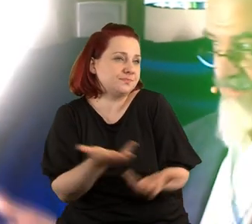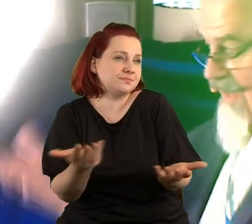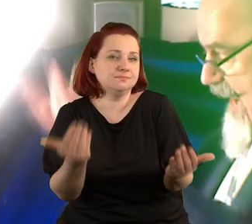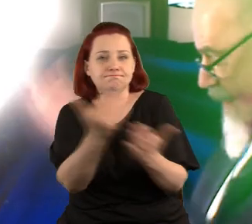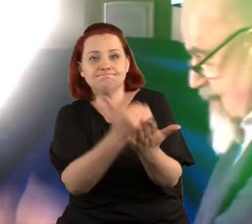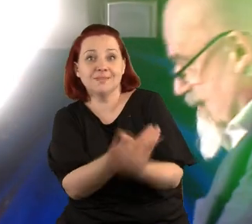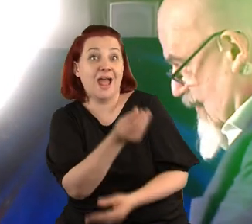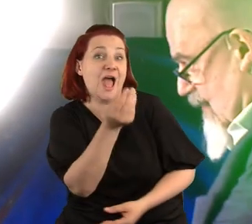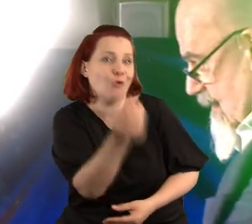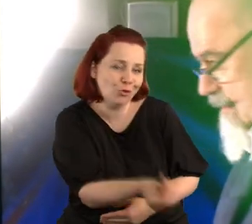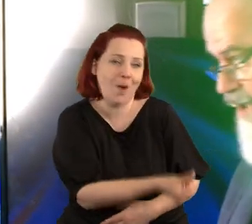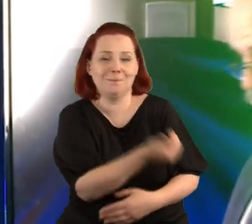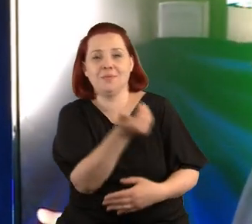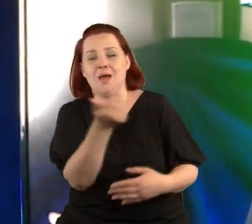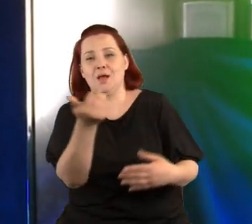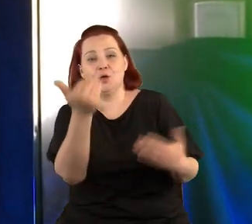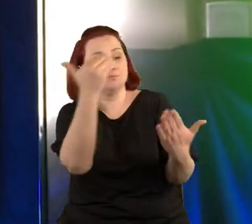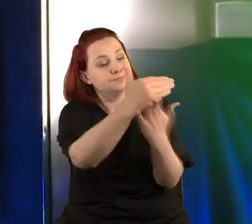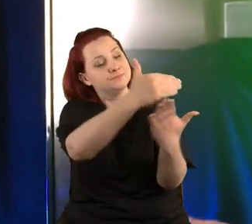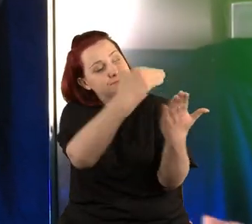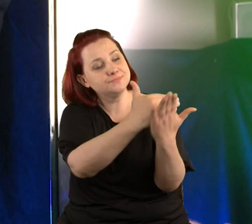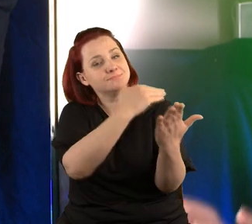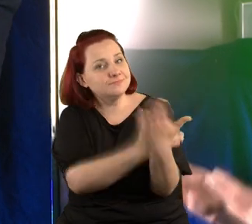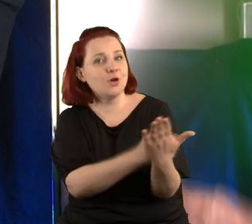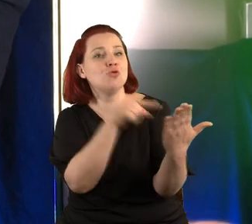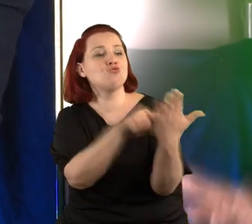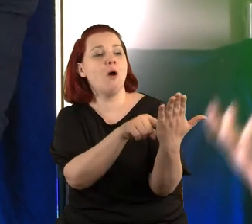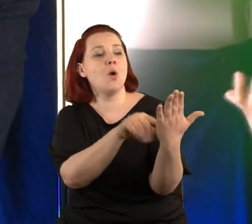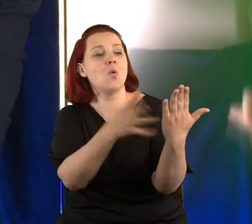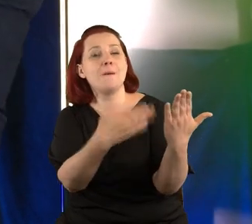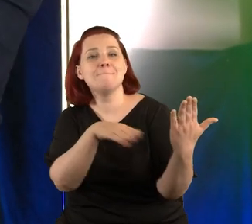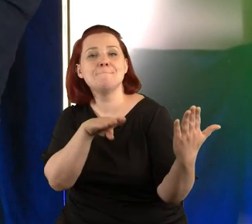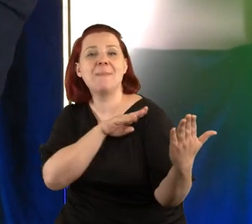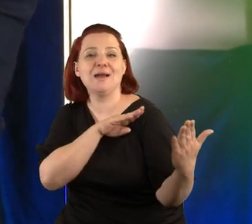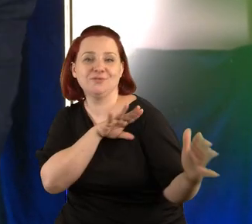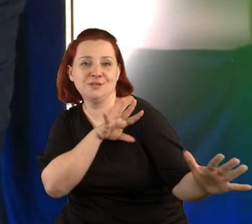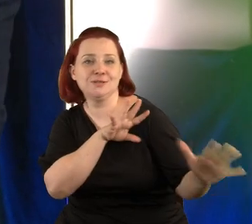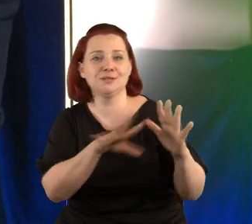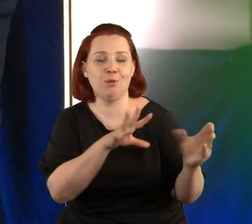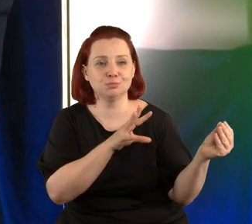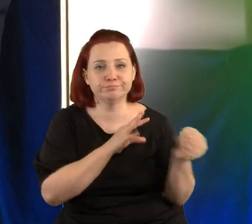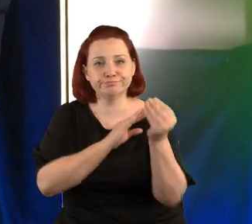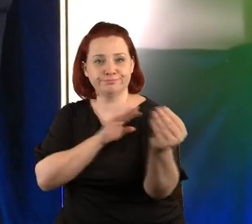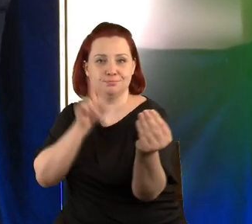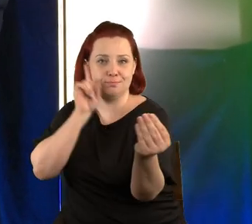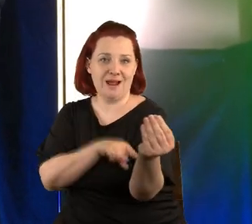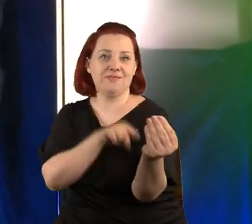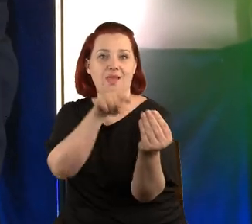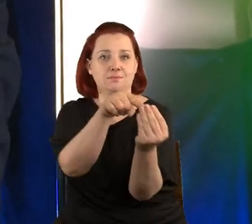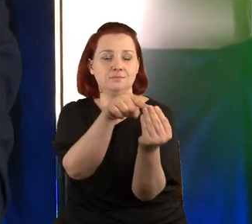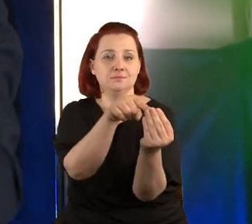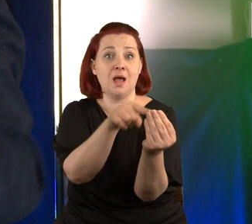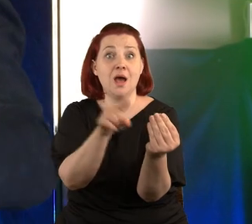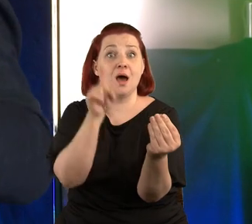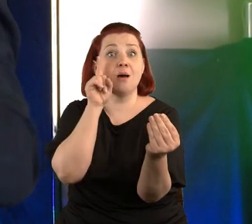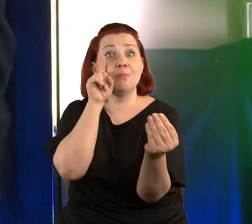ekonomiczny, dogmat jest martwą formą prawdy. Ponieważ prawda